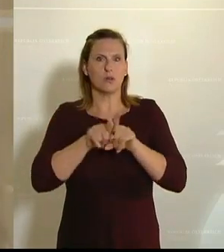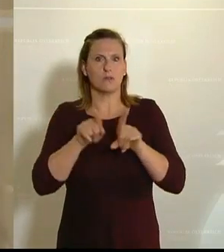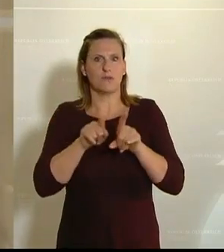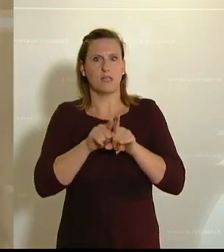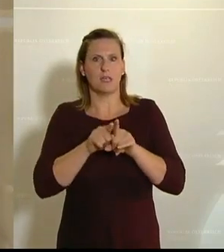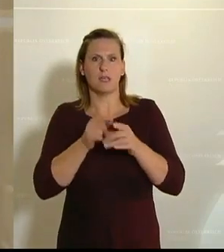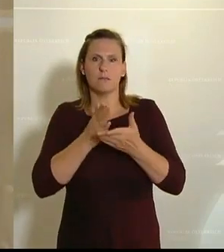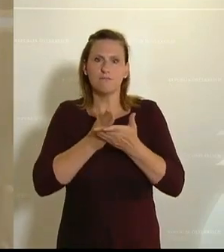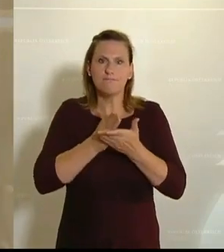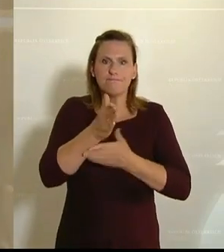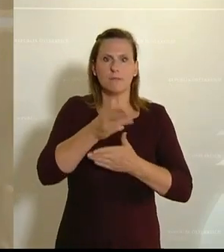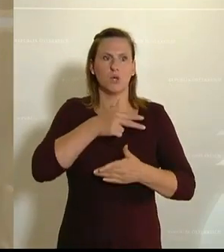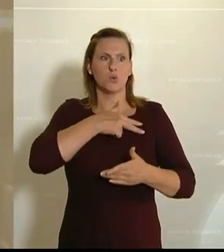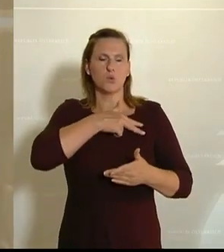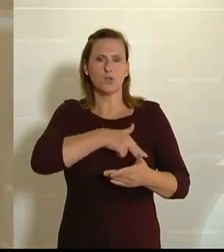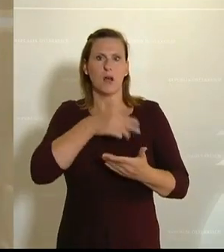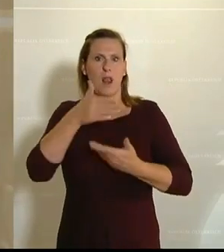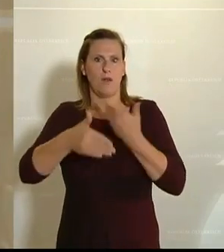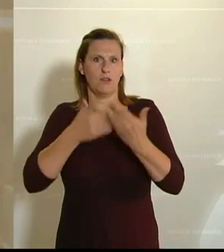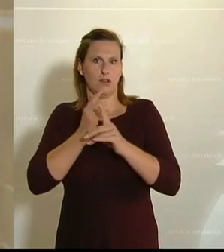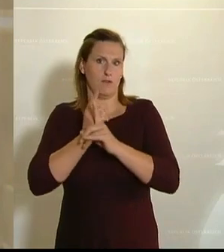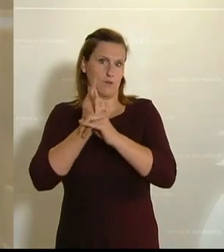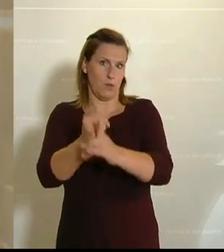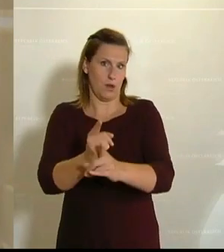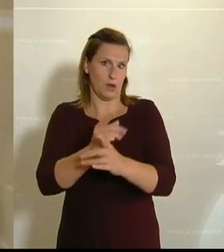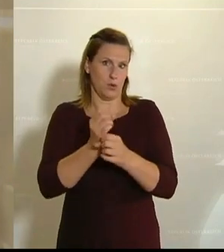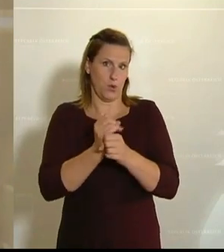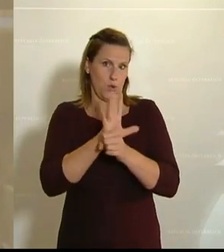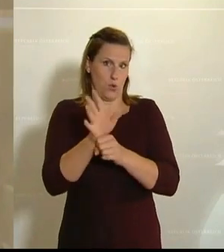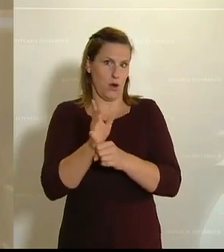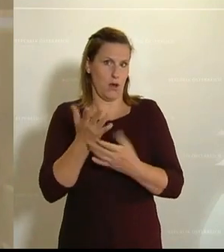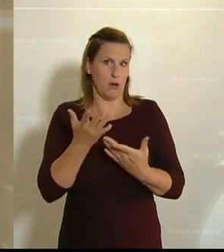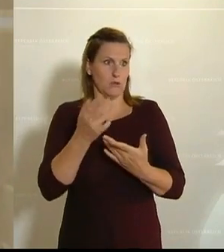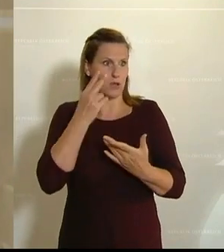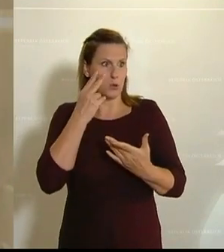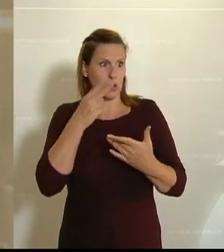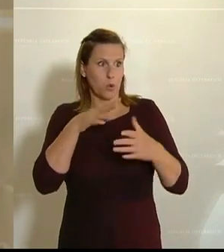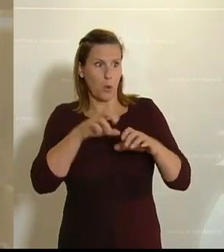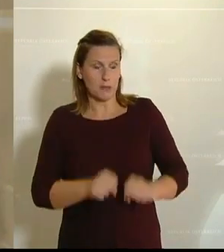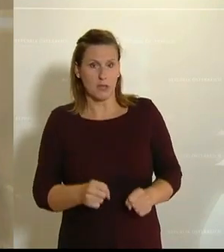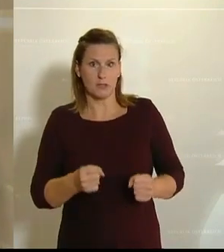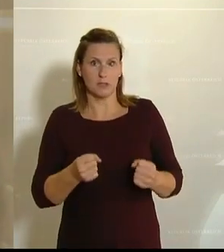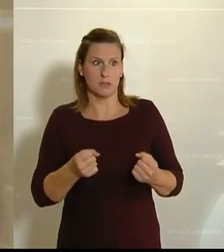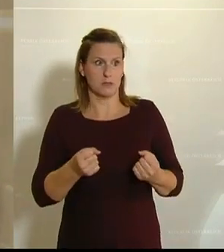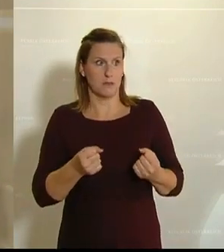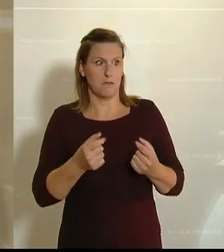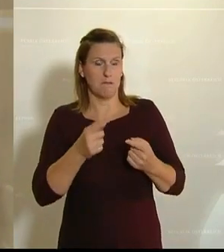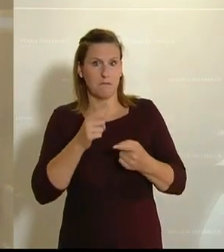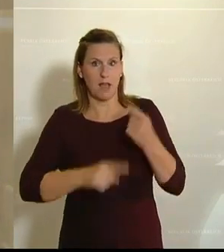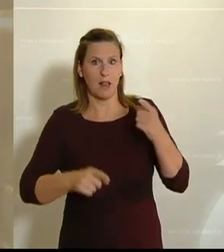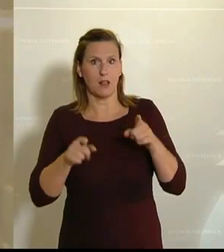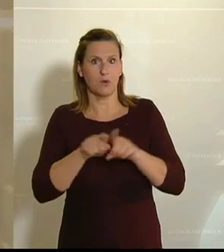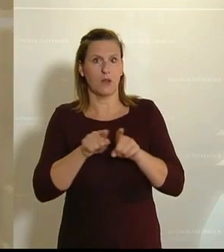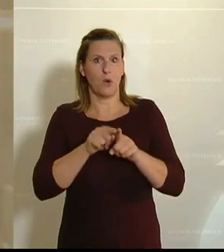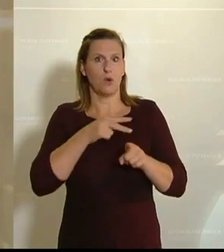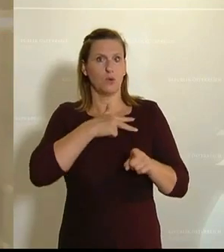der sozialen und wirtschaftlichen Corona-Folgen. Es fehlt offenbar an Kompetenz, vor allem in wirtschaftlichen und sozialen